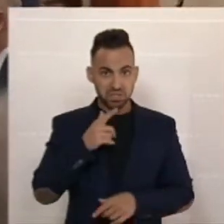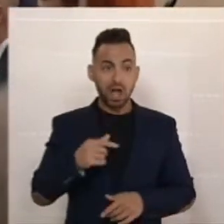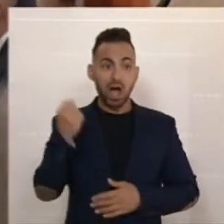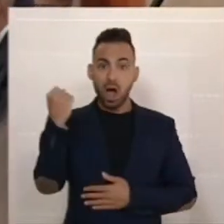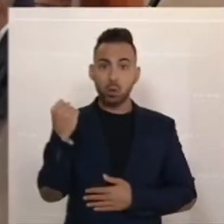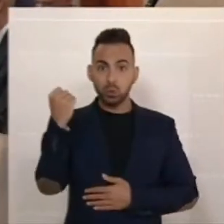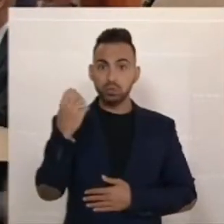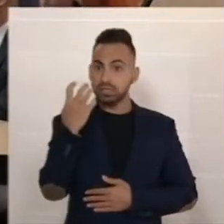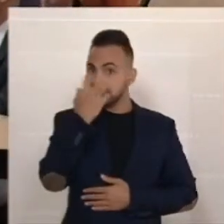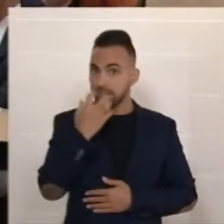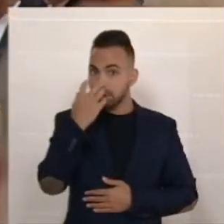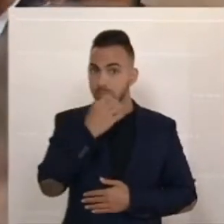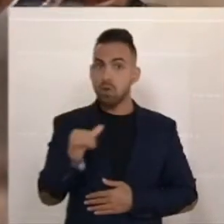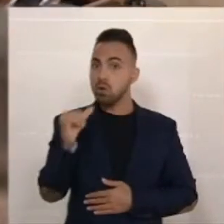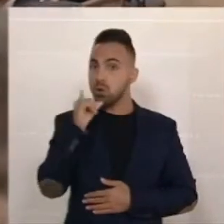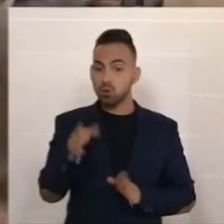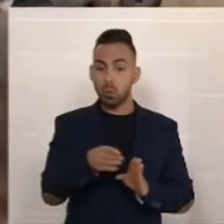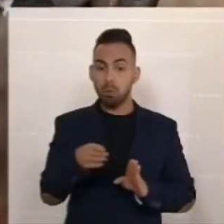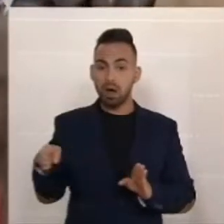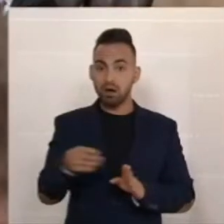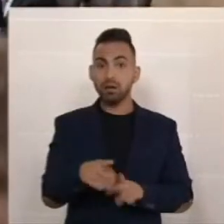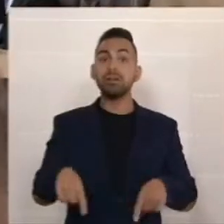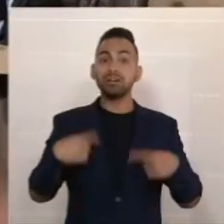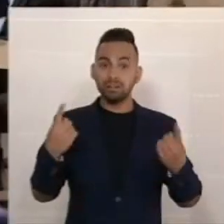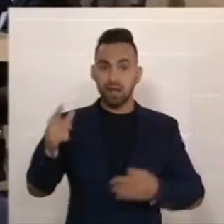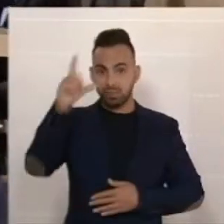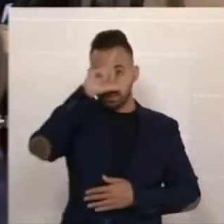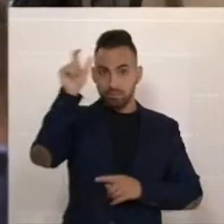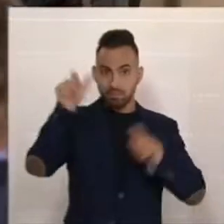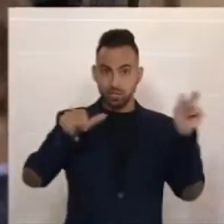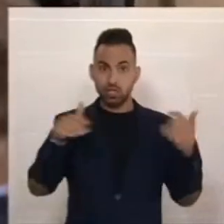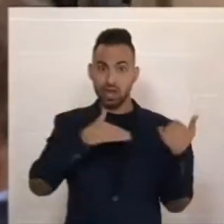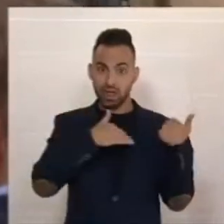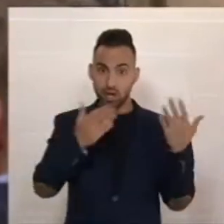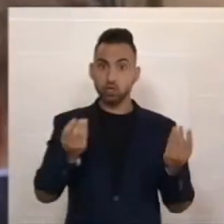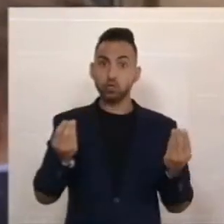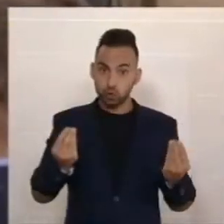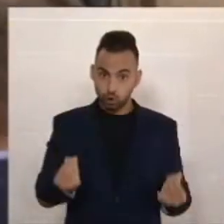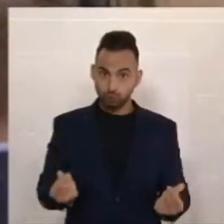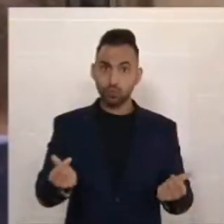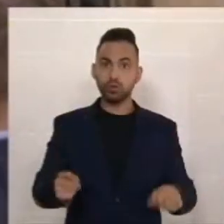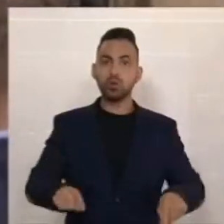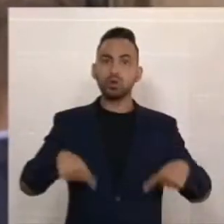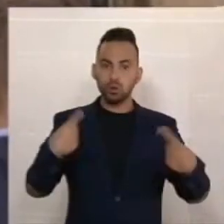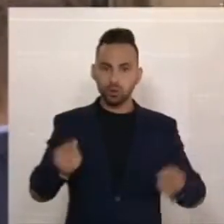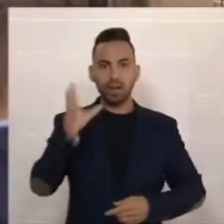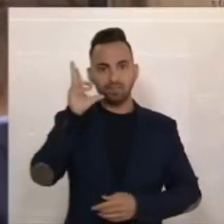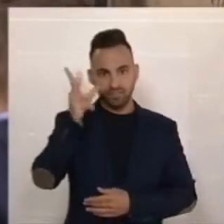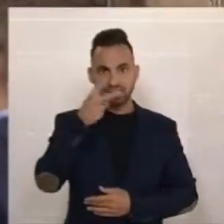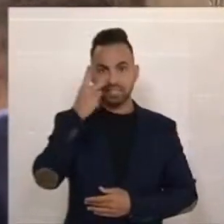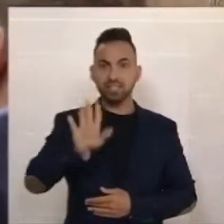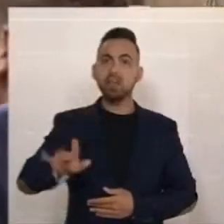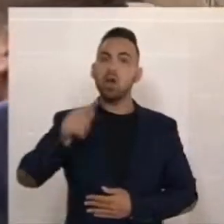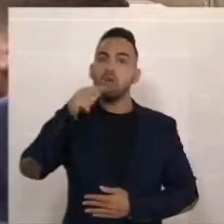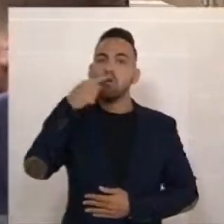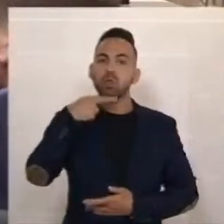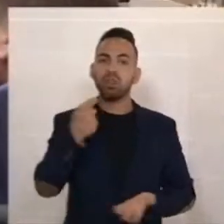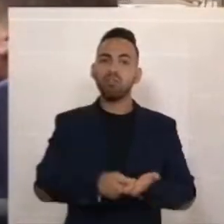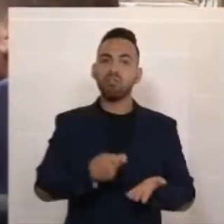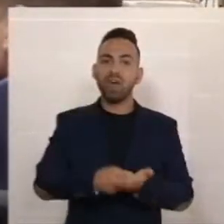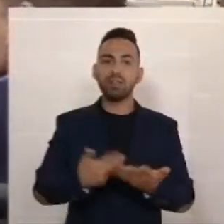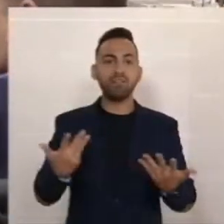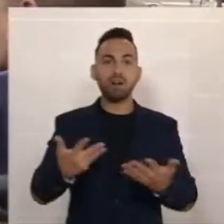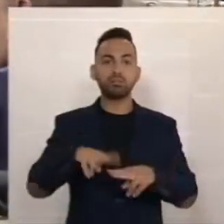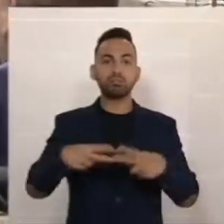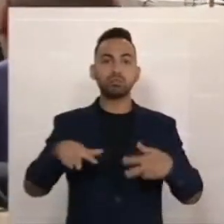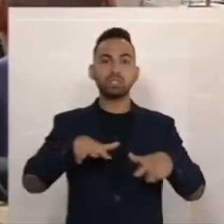August, September, Oktober. Da werden die Menschen die Entlastung spüren und werden sehen, was ihre Worte wert sind im Vergleich zu der